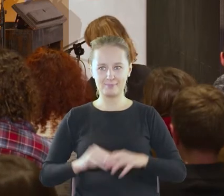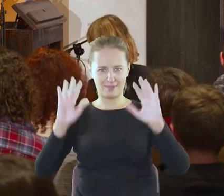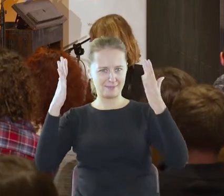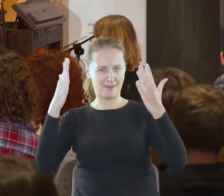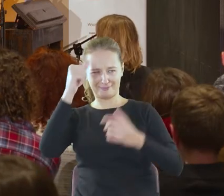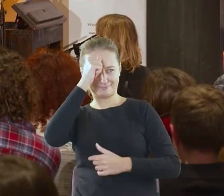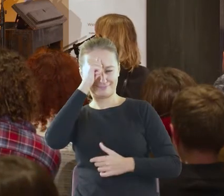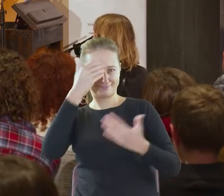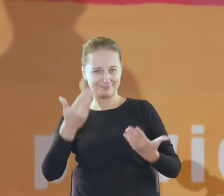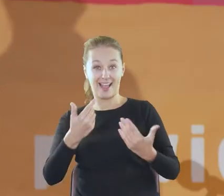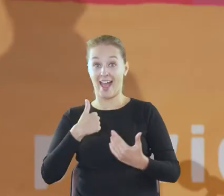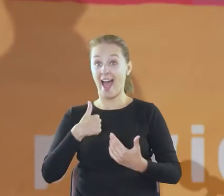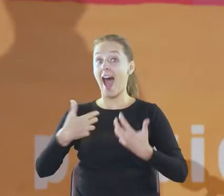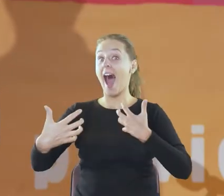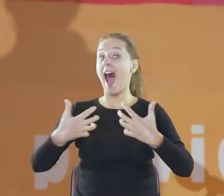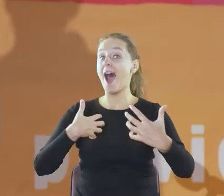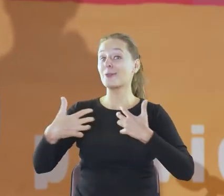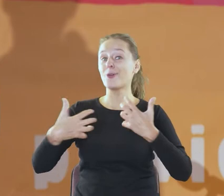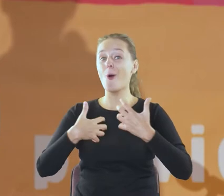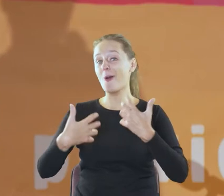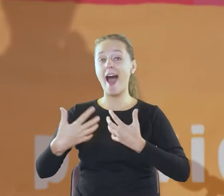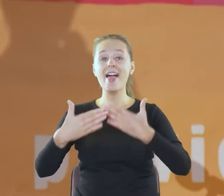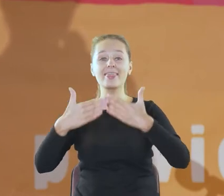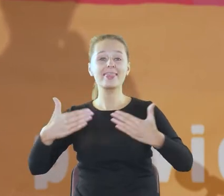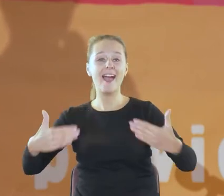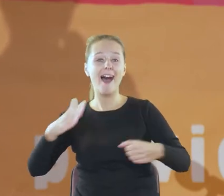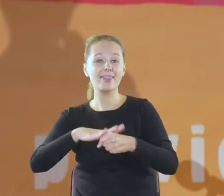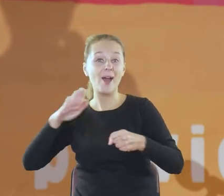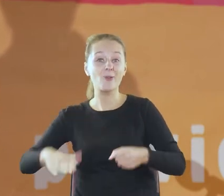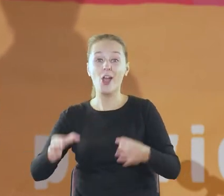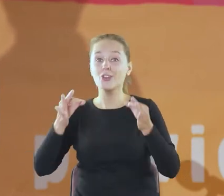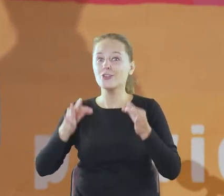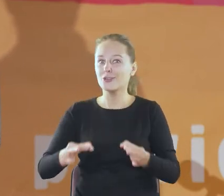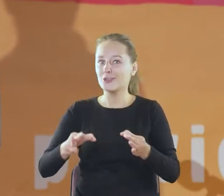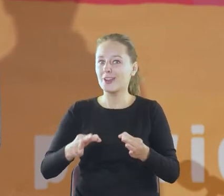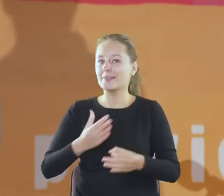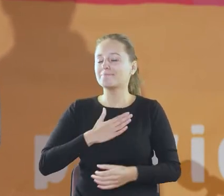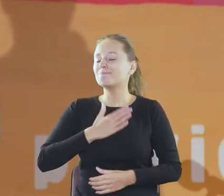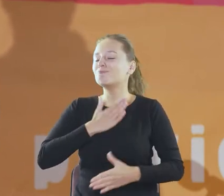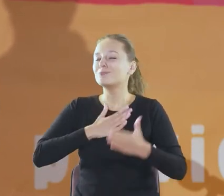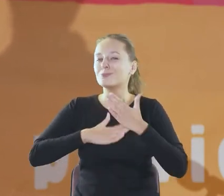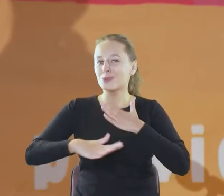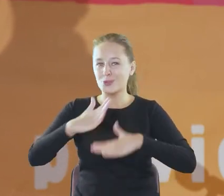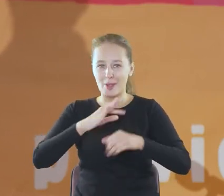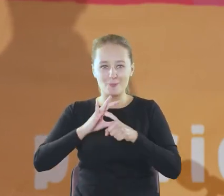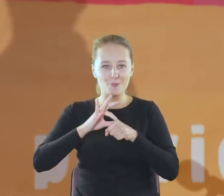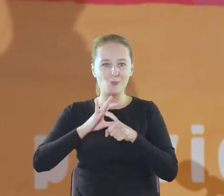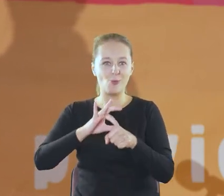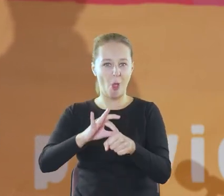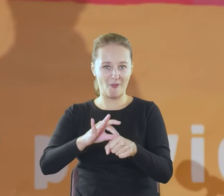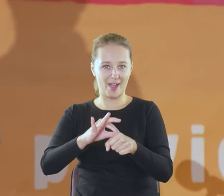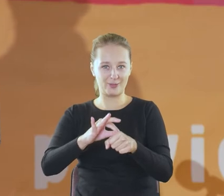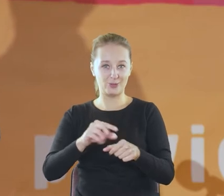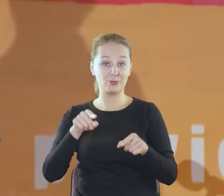Jestem aktorką Teatru Narodowego i będę dzisiaj pełniła zaszczytną funkcję prowadzącego